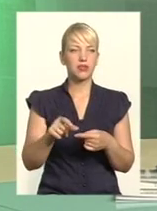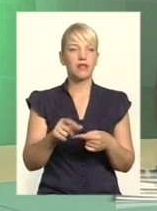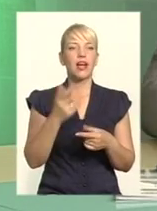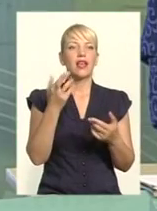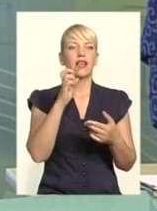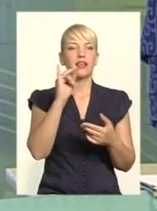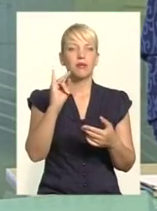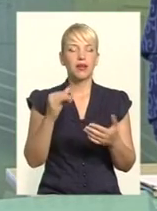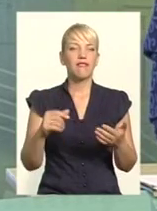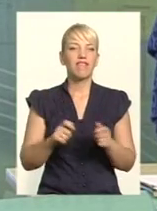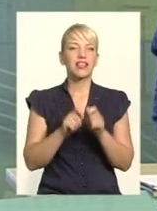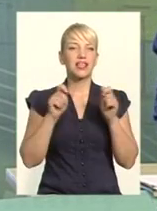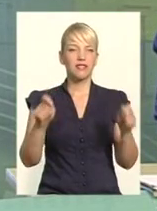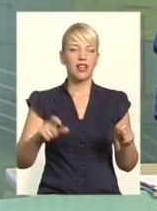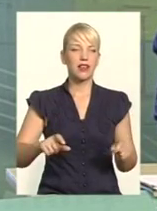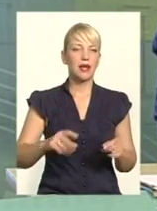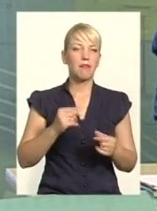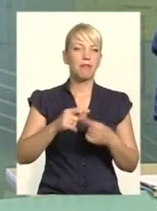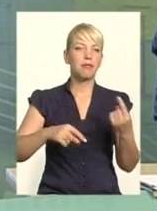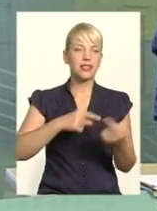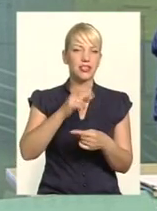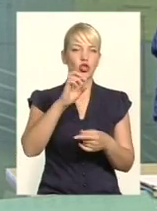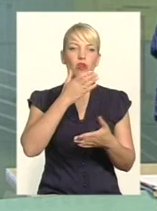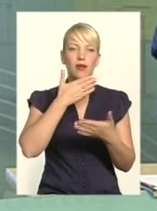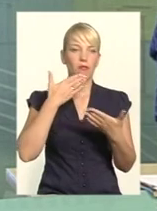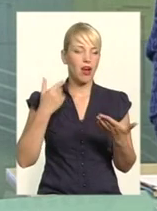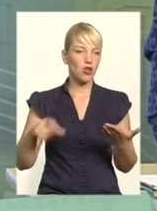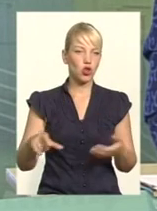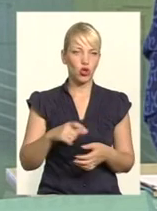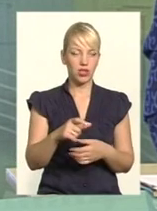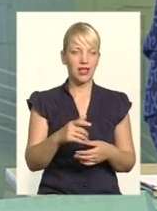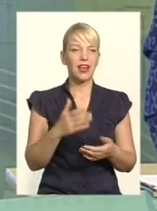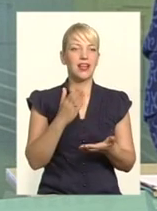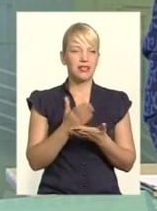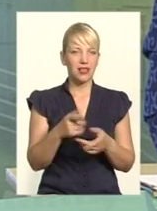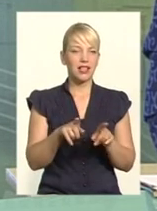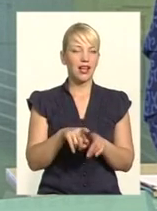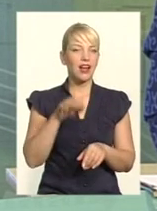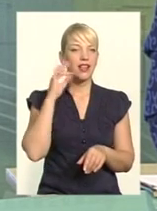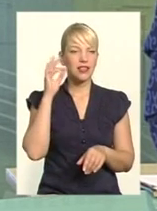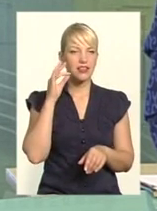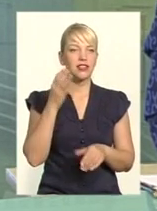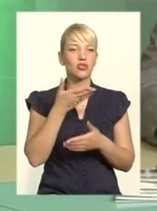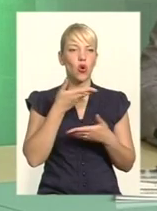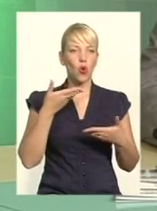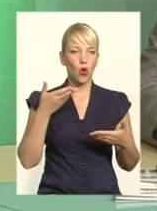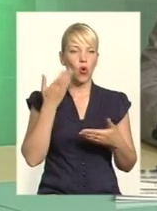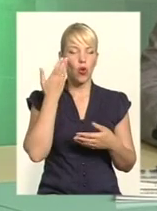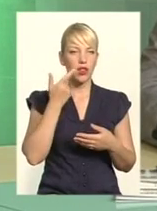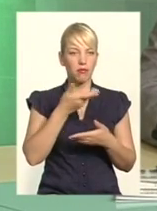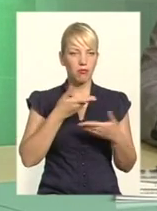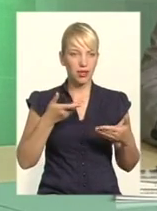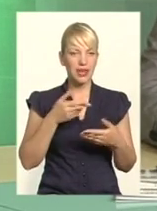нема. І, звичайно, є хитрість, депутатська хитрість, це коли ми з Олексаном Володимировичем пишемо закон, і потім ми